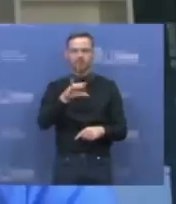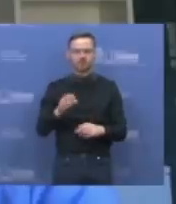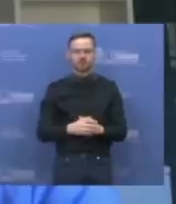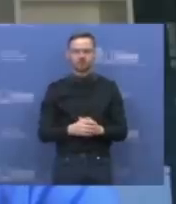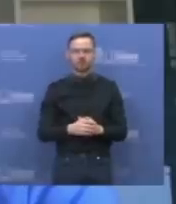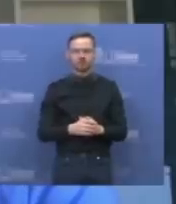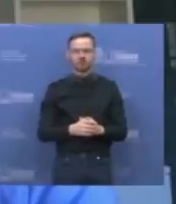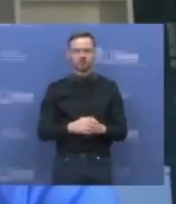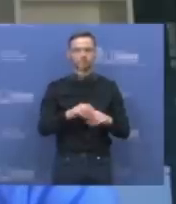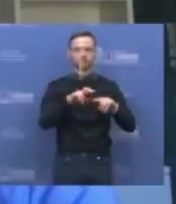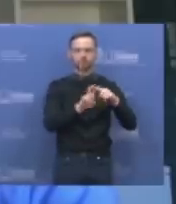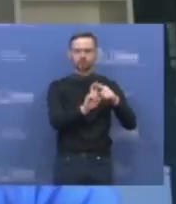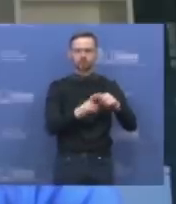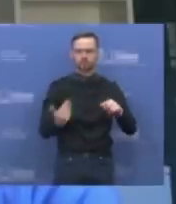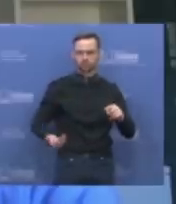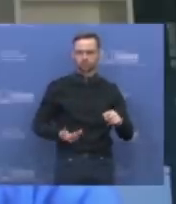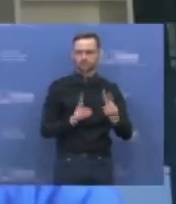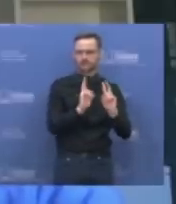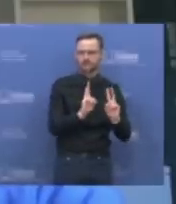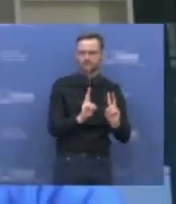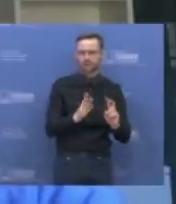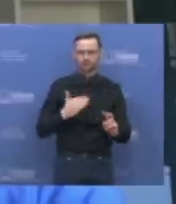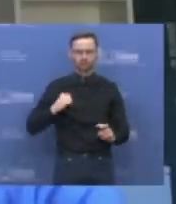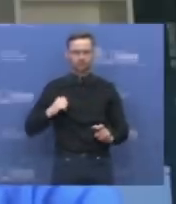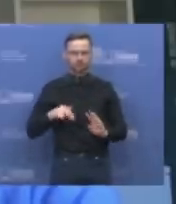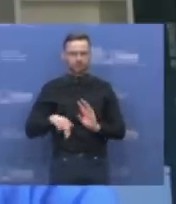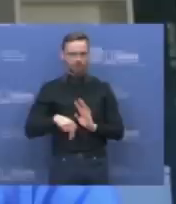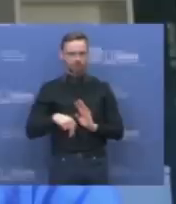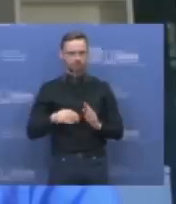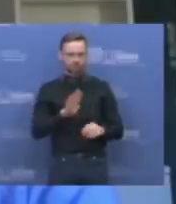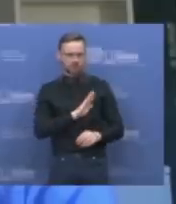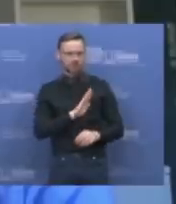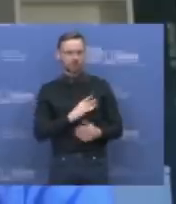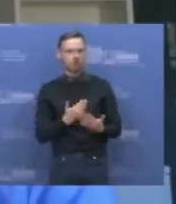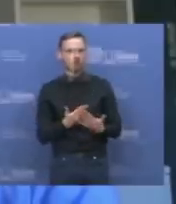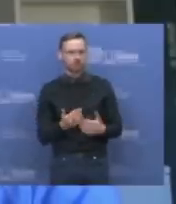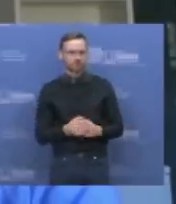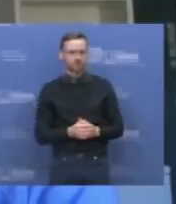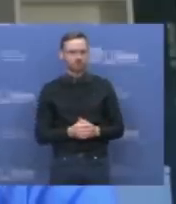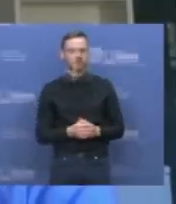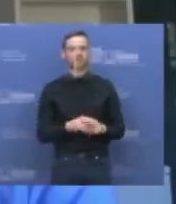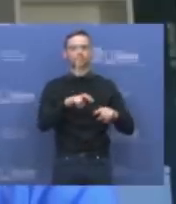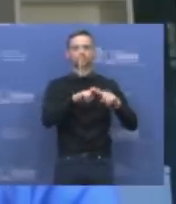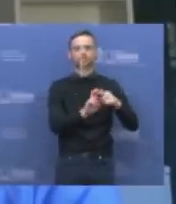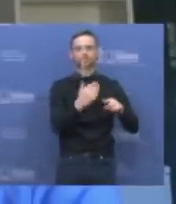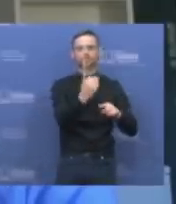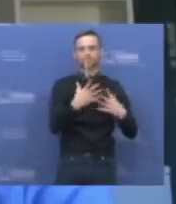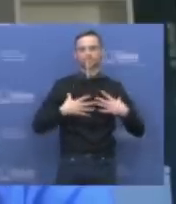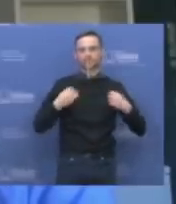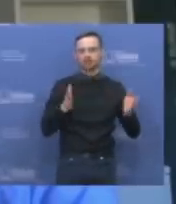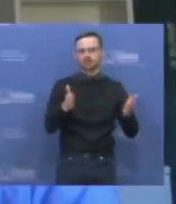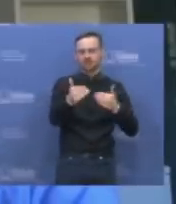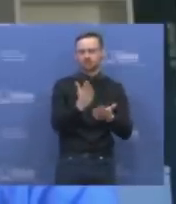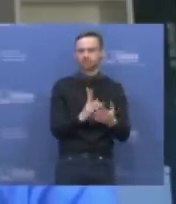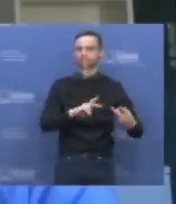mūsų žudo šikšnos pradiniu ne. Ir tai yra todėl, kad šikšnos pradiniu imuninė sistema yra pasikeitus. Jų lastelėse